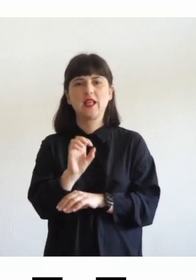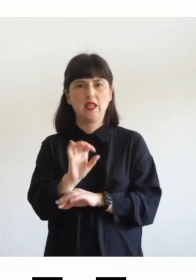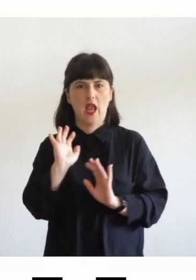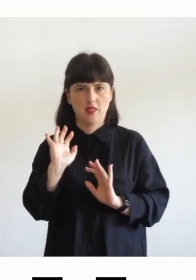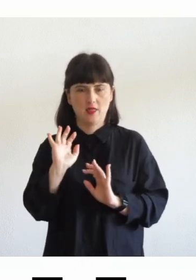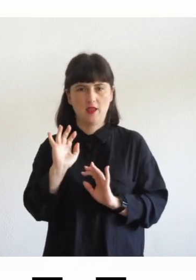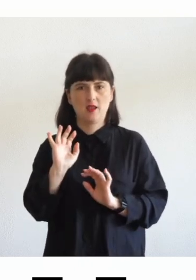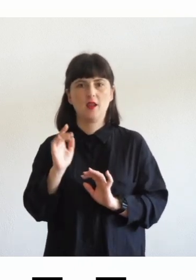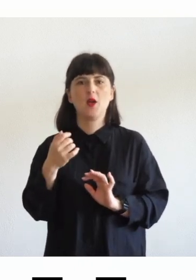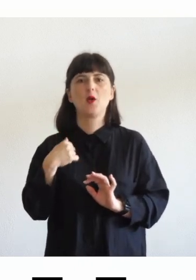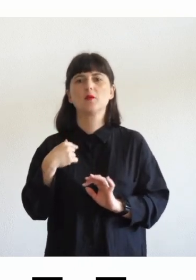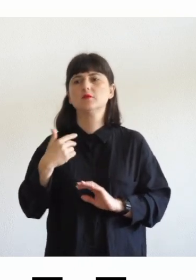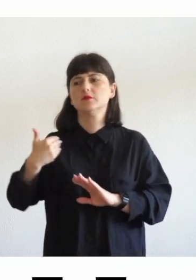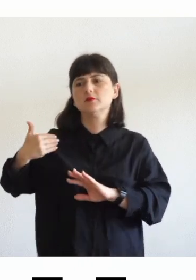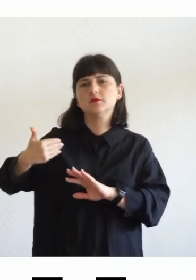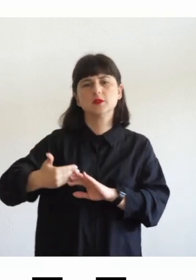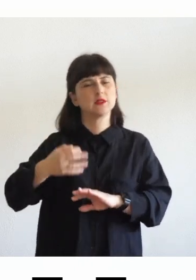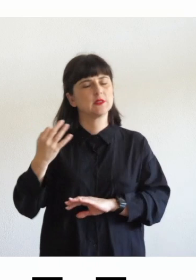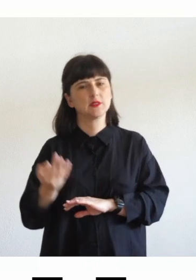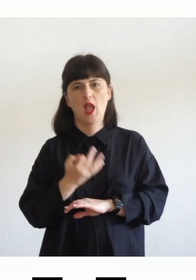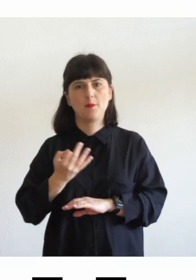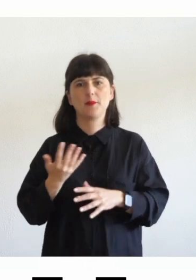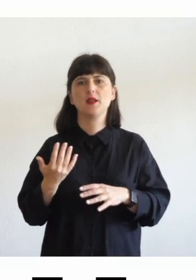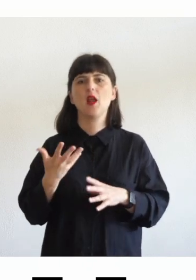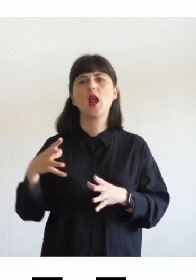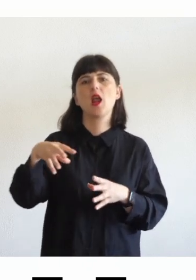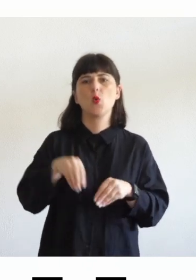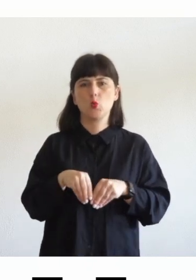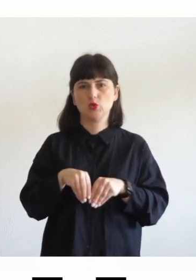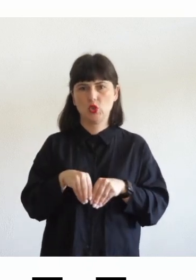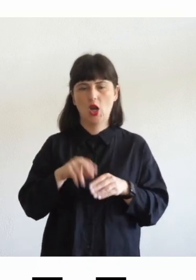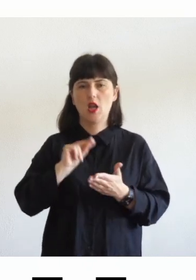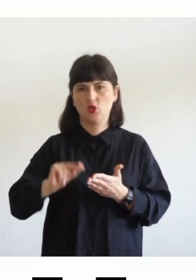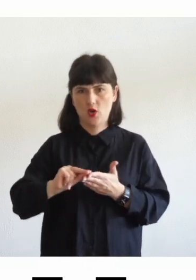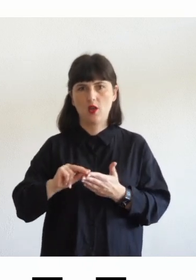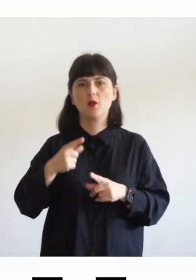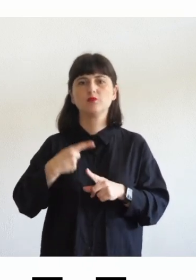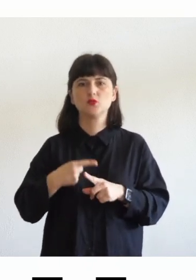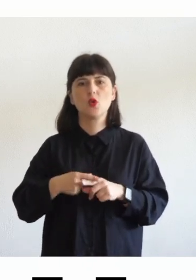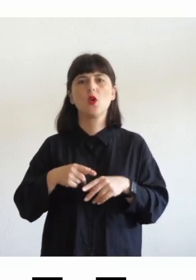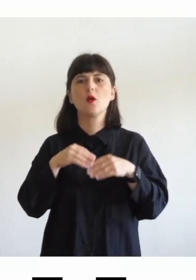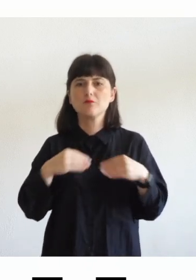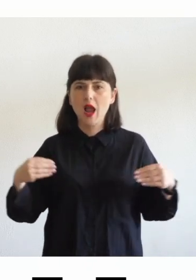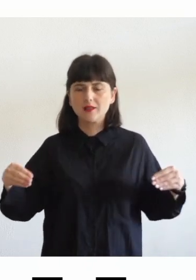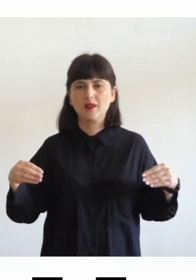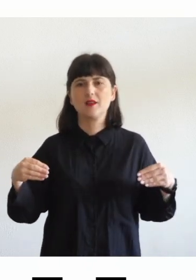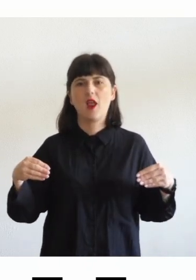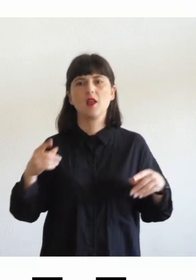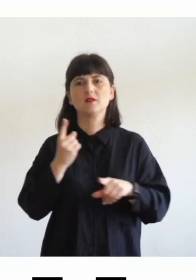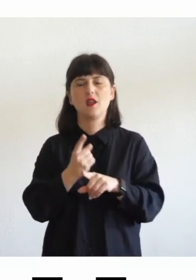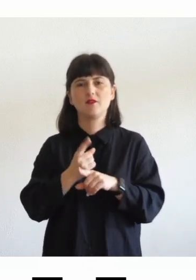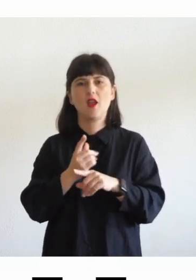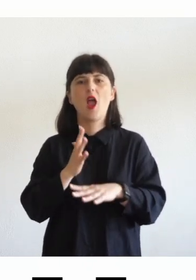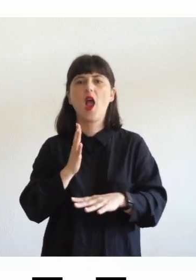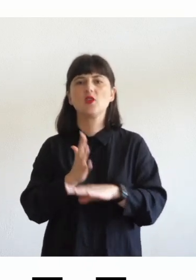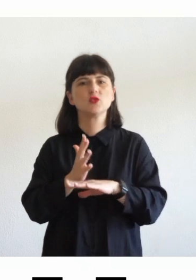scolastica da sempre e da sempre lotto nella scuola perché i materiali possano essere accessibili a